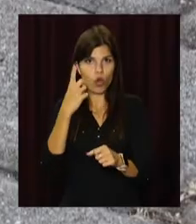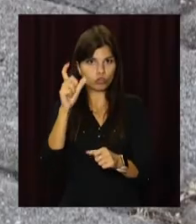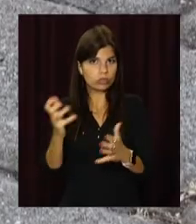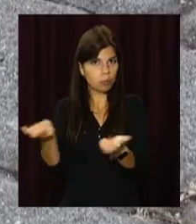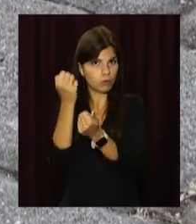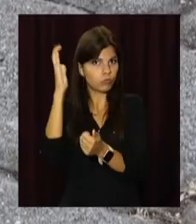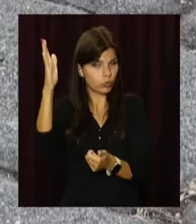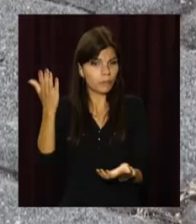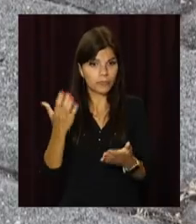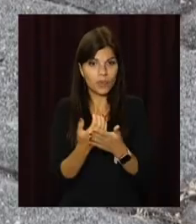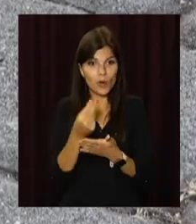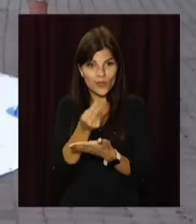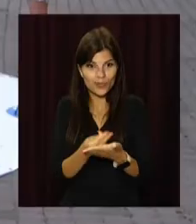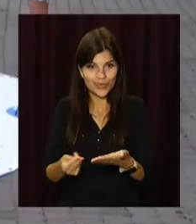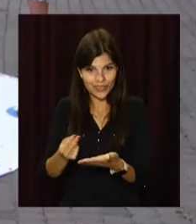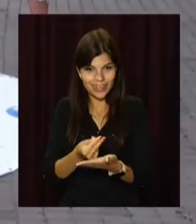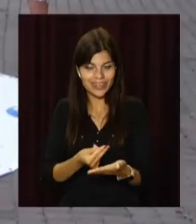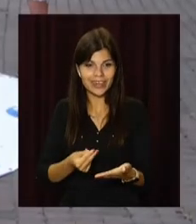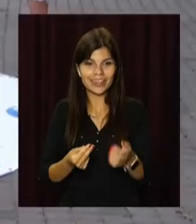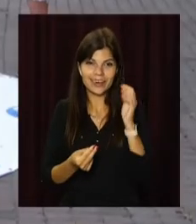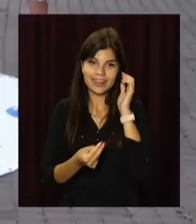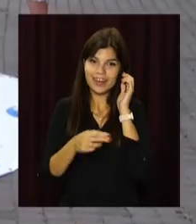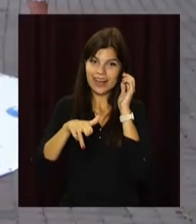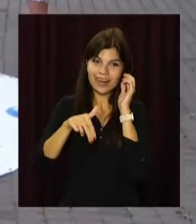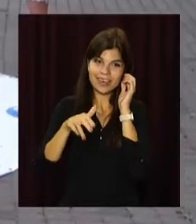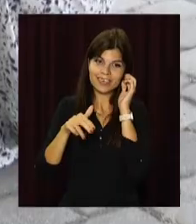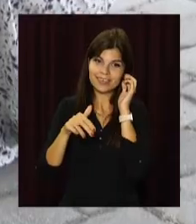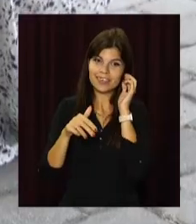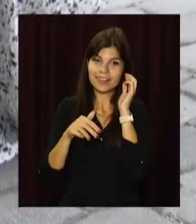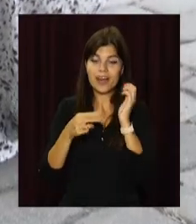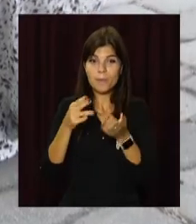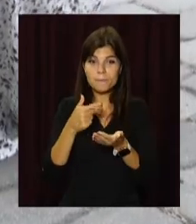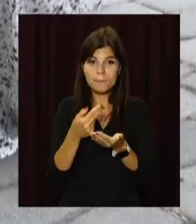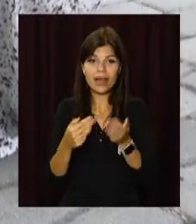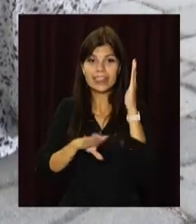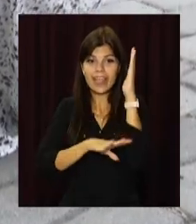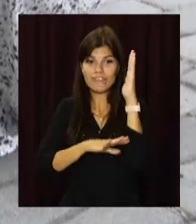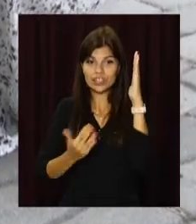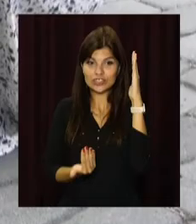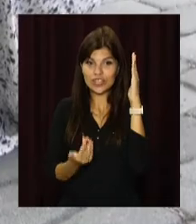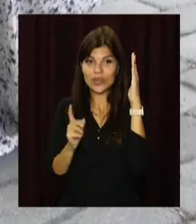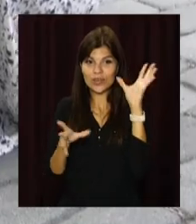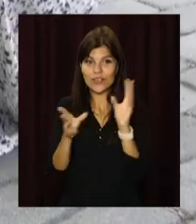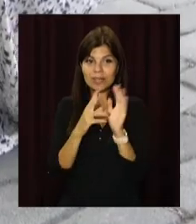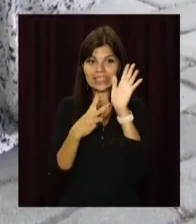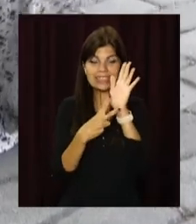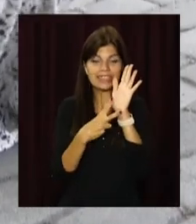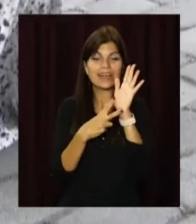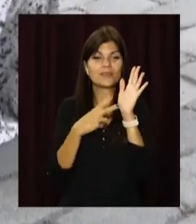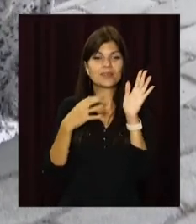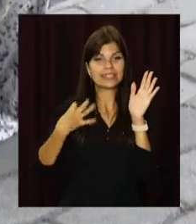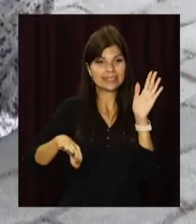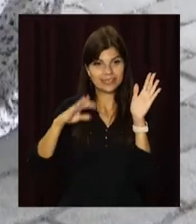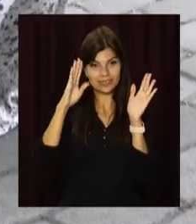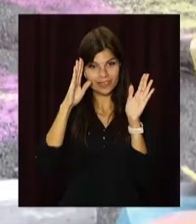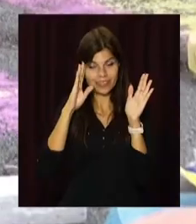Малюнки на тему донорства, крейдую на асфальті та фарбами на банері. Не малювала дерево життя разом із семирічним сином Яромиром